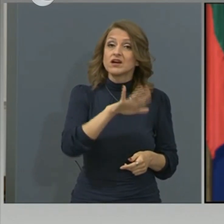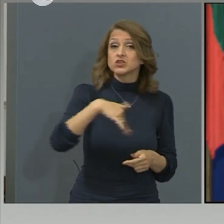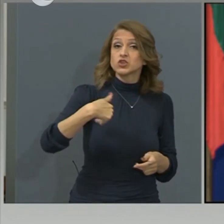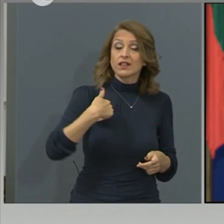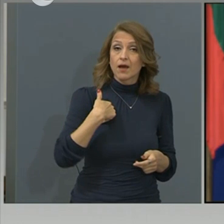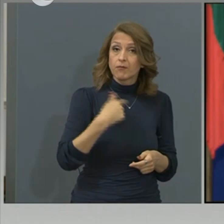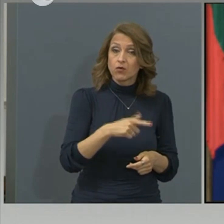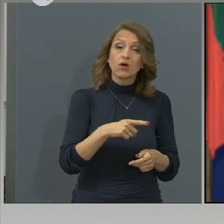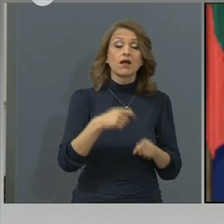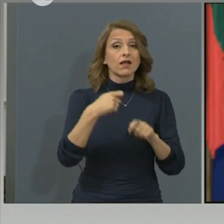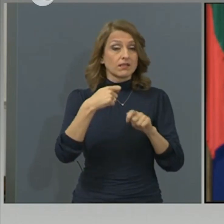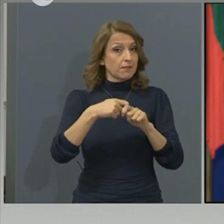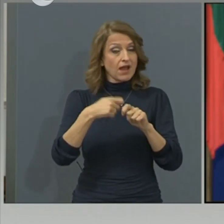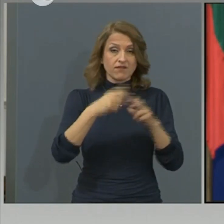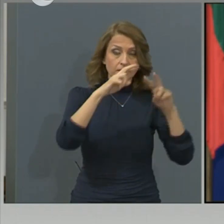положителна.